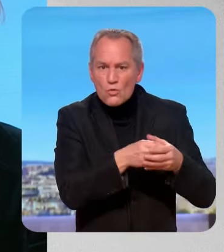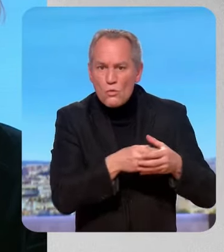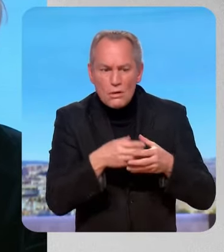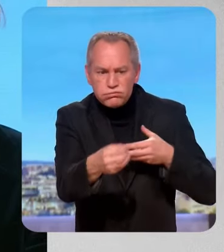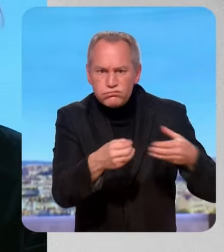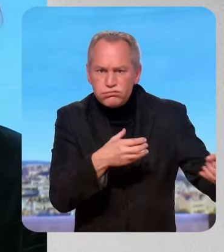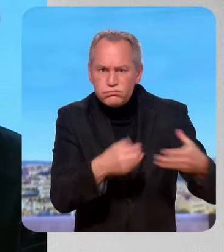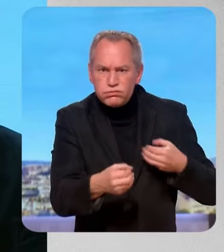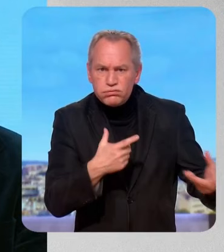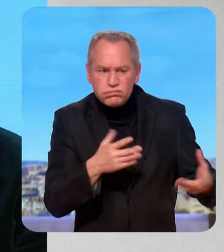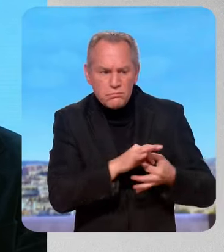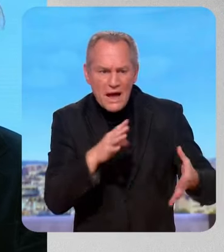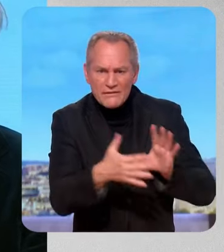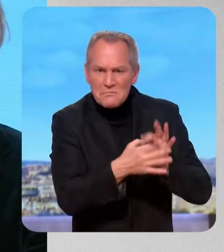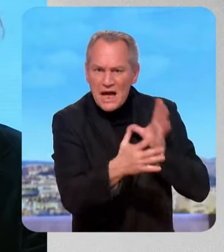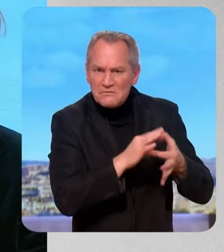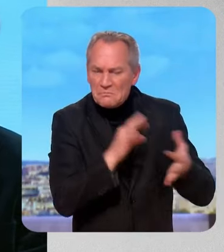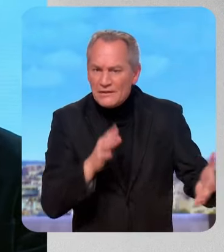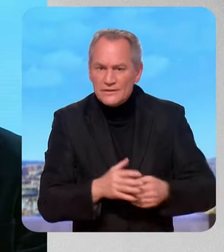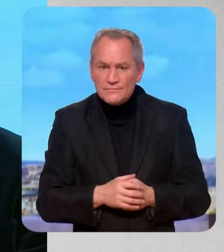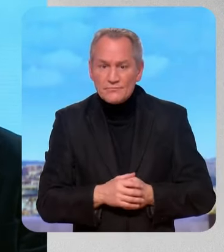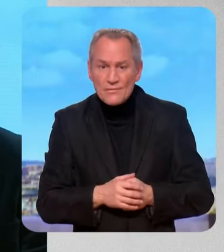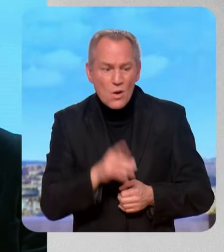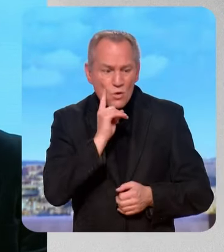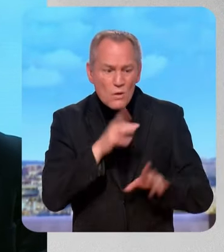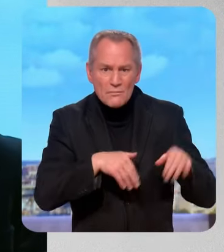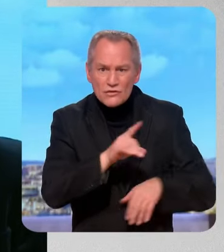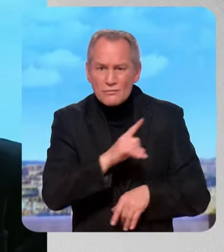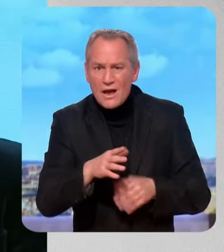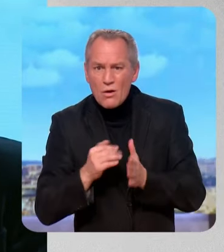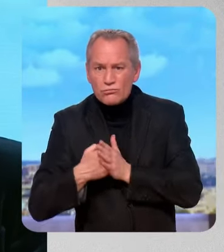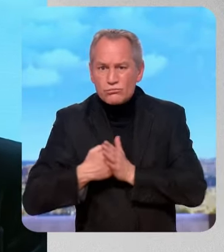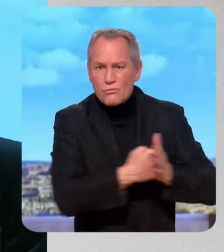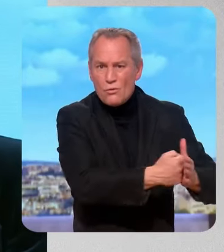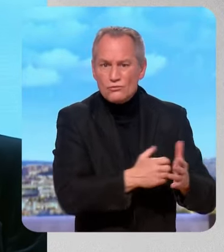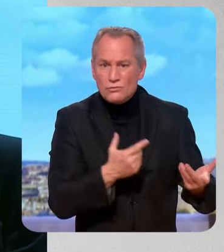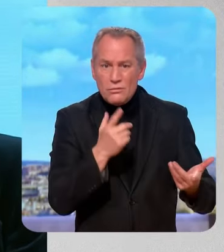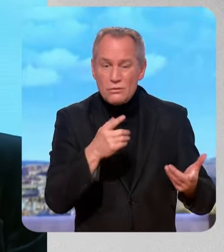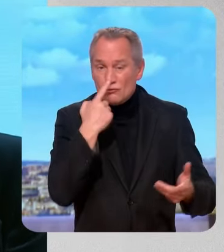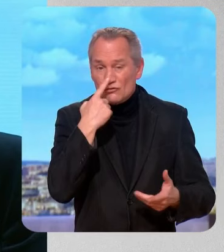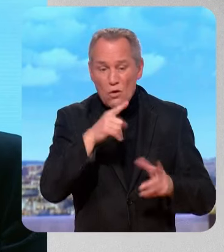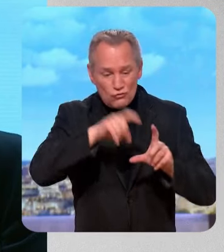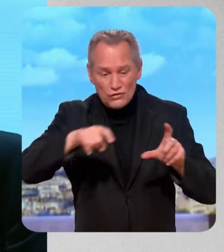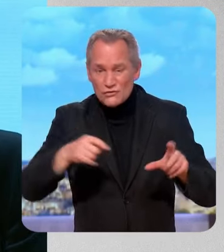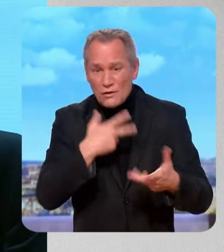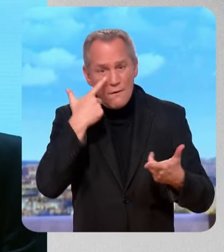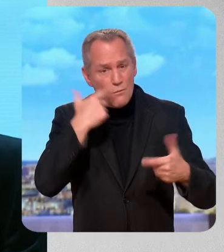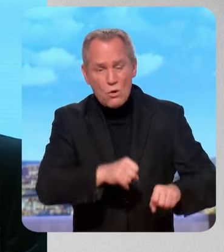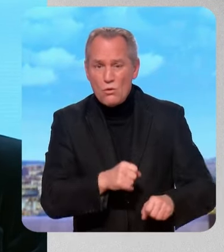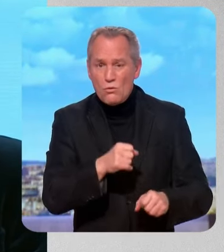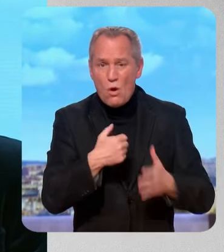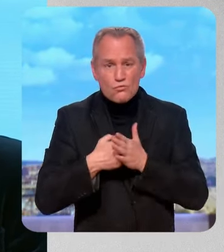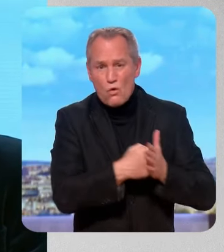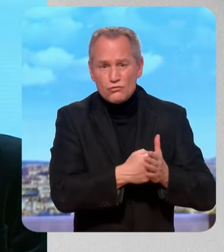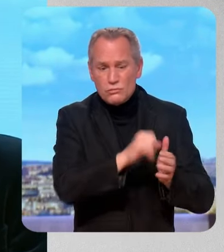'instant du côté de la gauche ? On voit pour l'instant dans les sondages, la gauche est largement derrière, alors qu'en 2019,